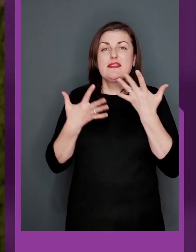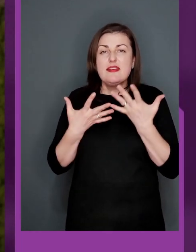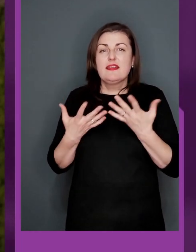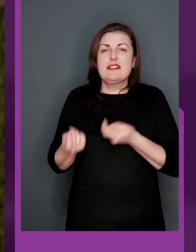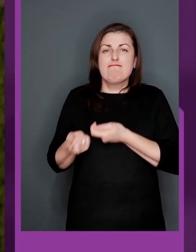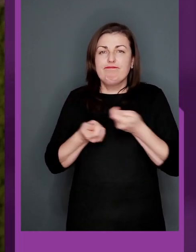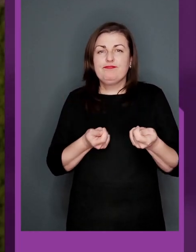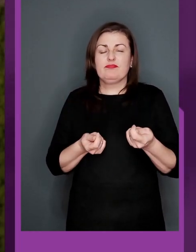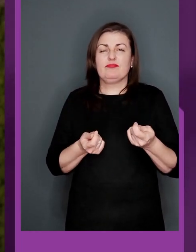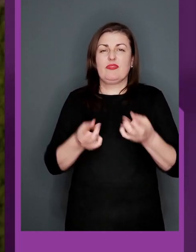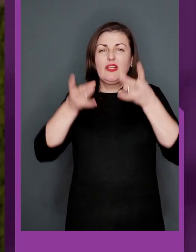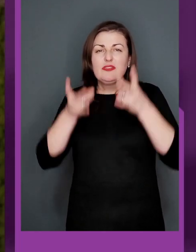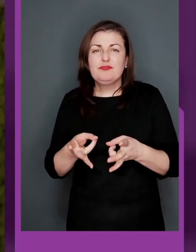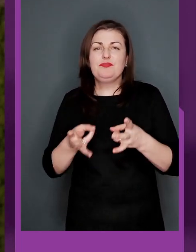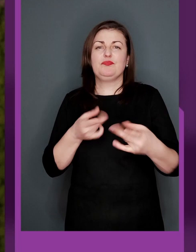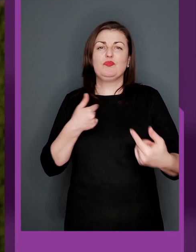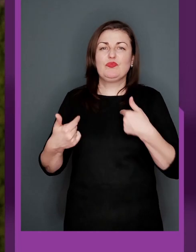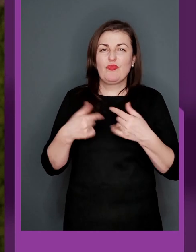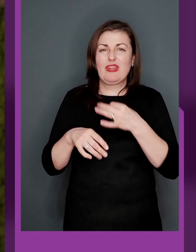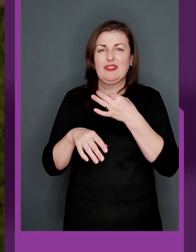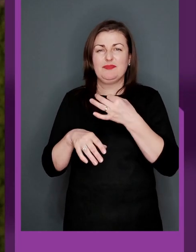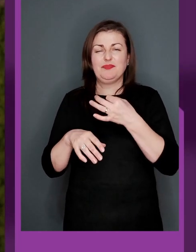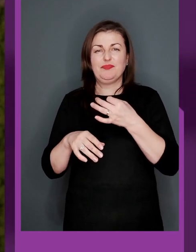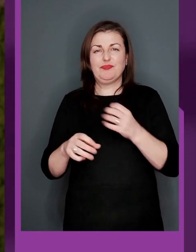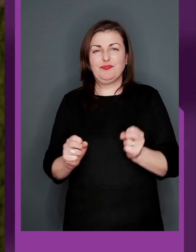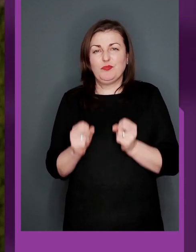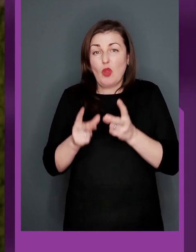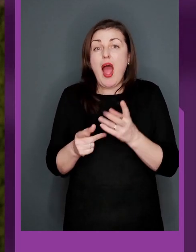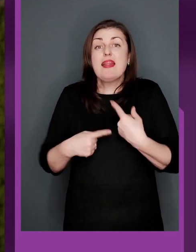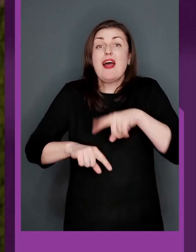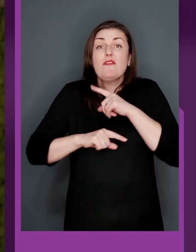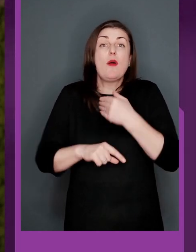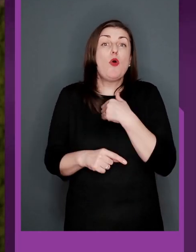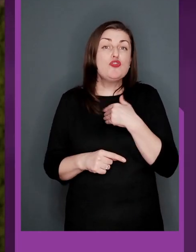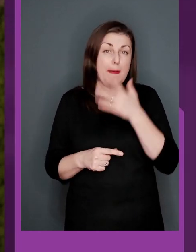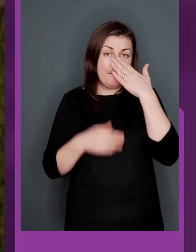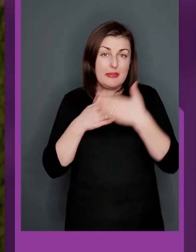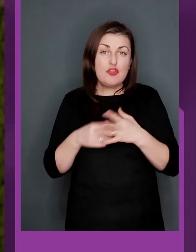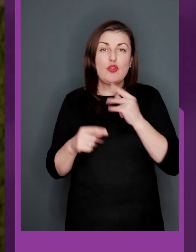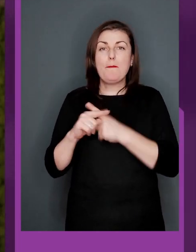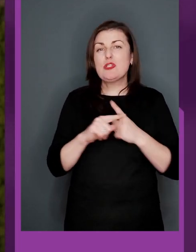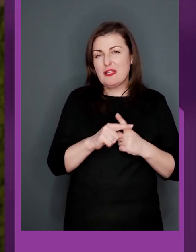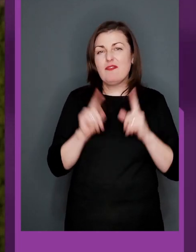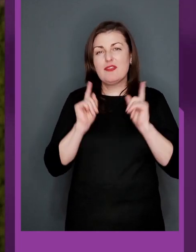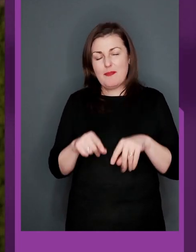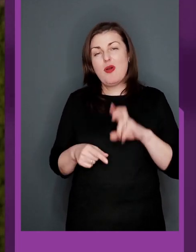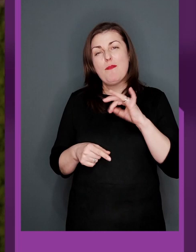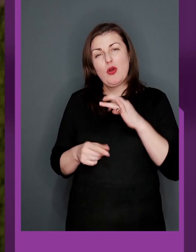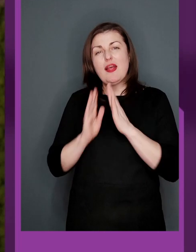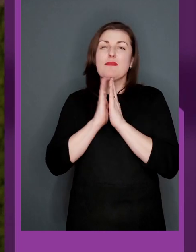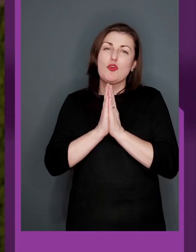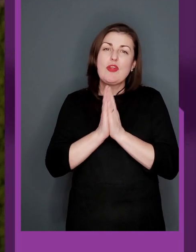Федерація скільки завдає лиха, шкоди та злочинів. Ну і на фінал хочеться все ж ближче до позитиву.